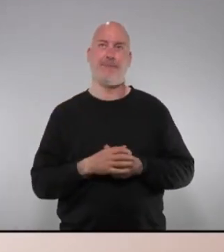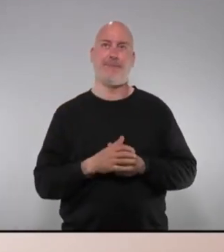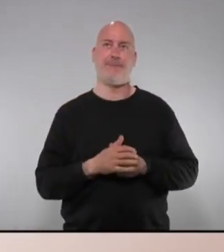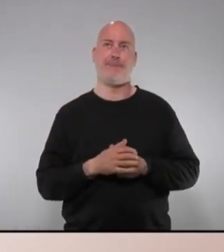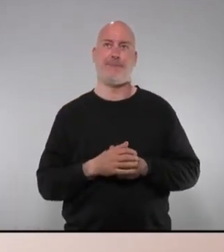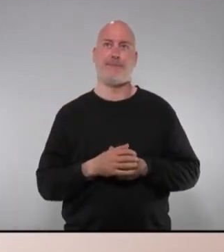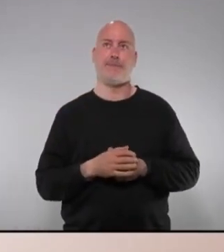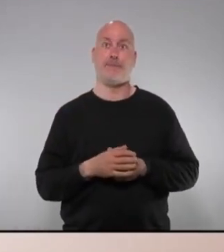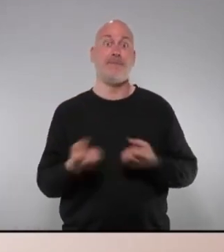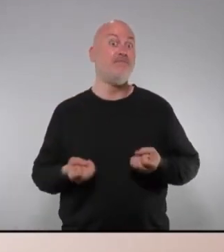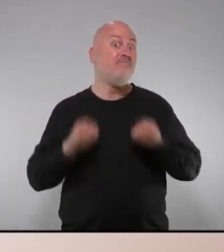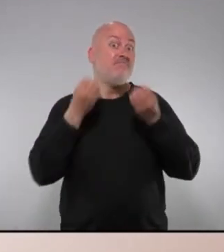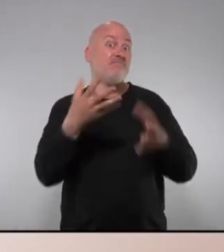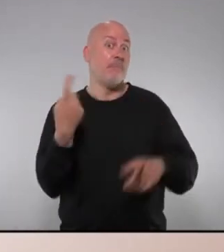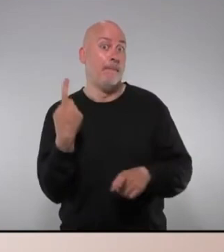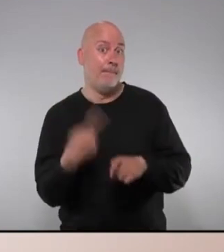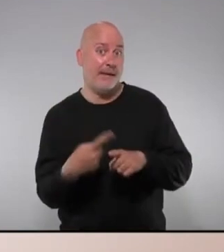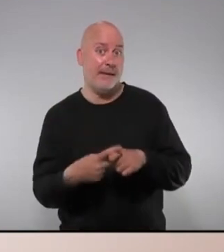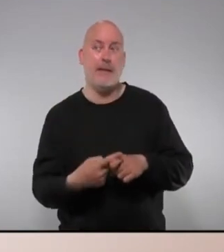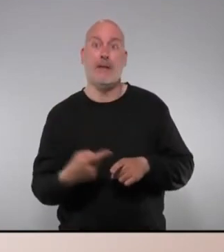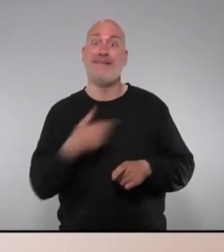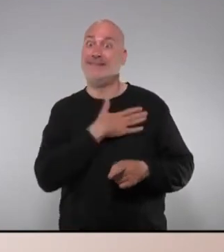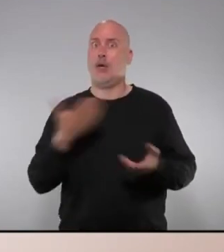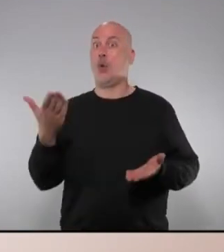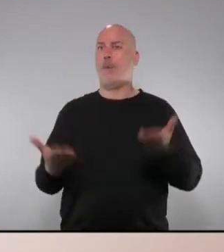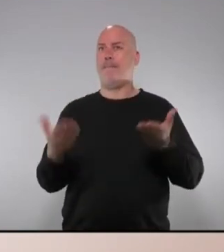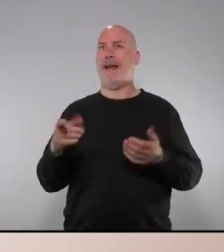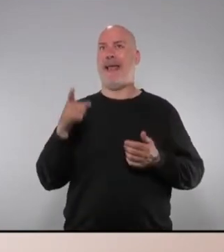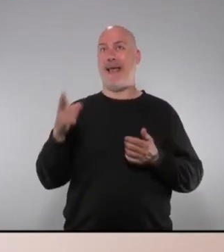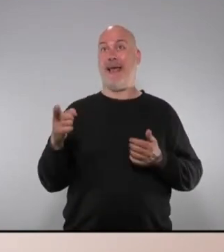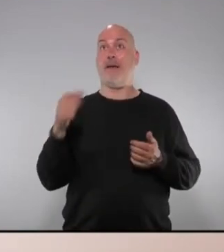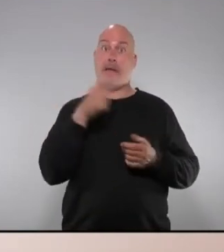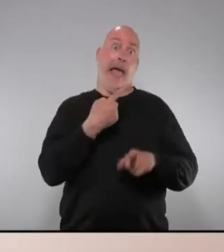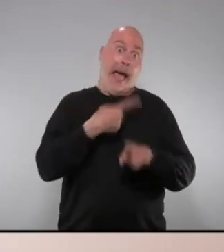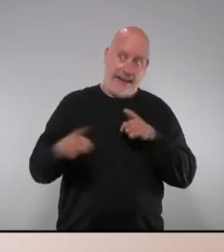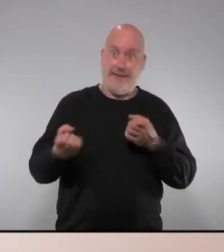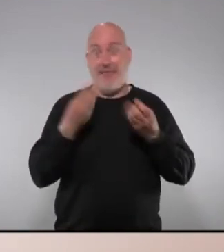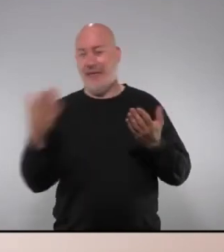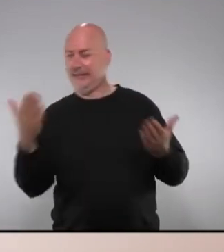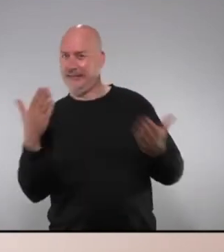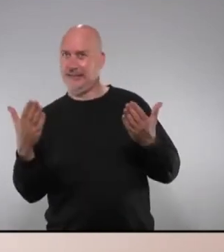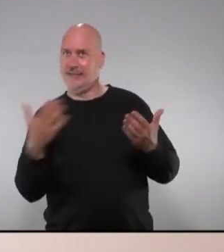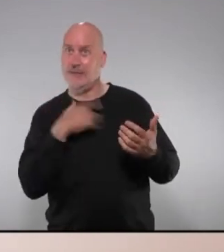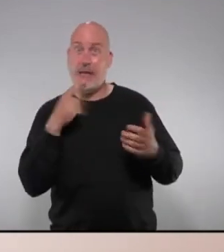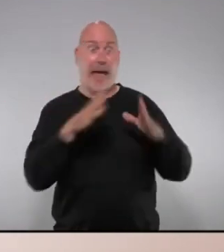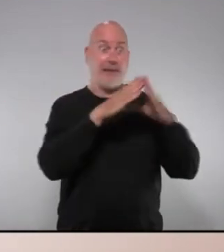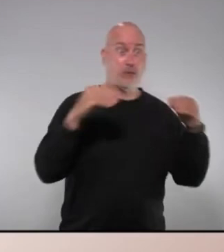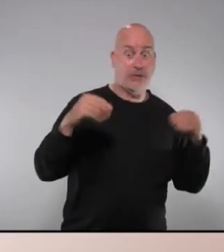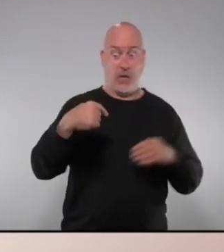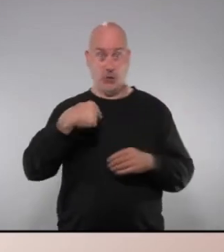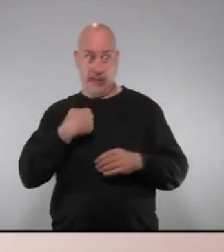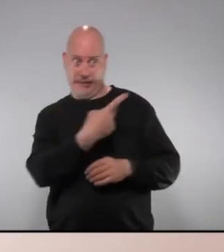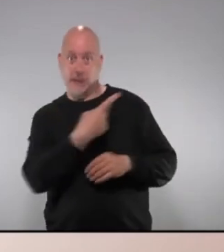per què li dono aquestes dades doncs perquè vull posar-les en comparació amb altres dades per tant tenim Andalusia i nosaltres una